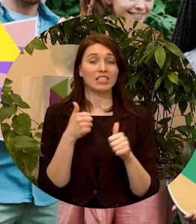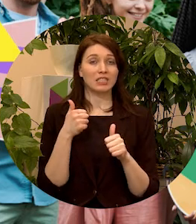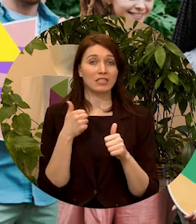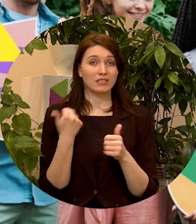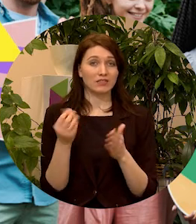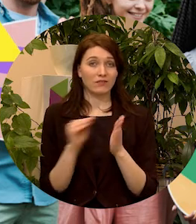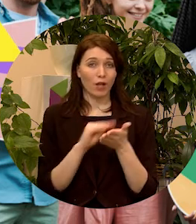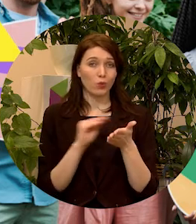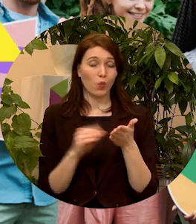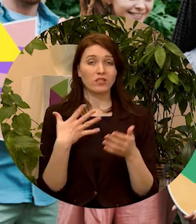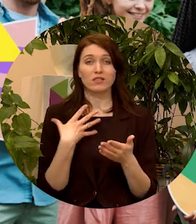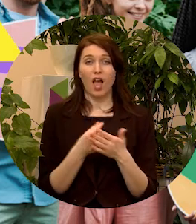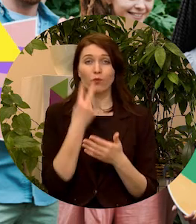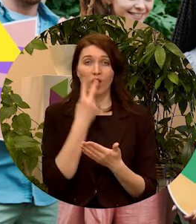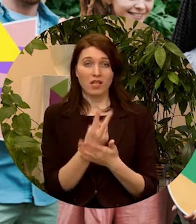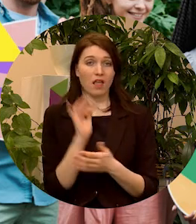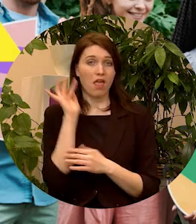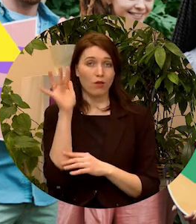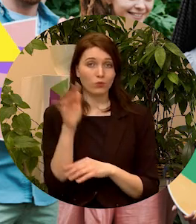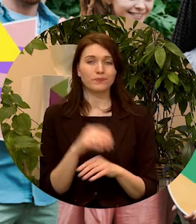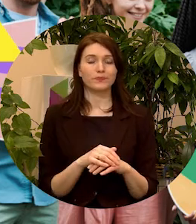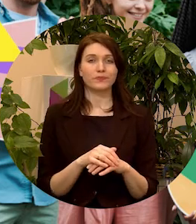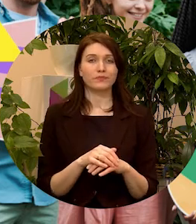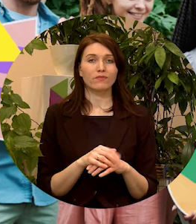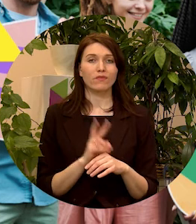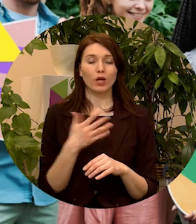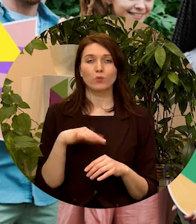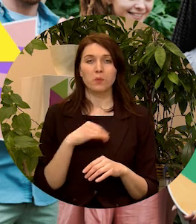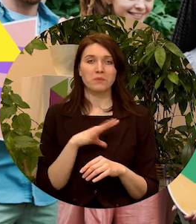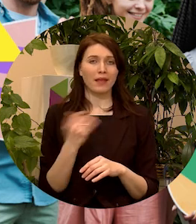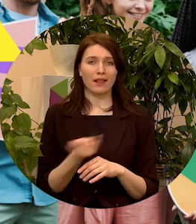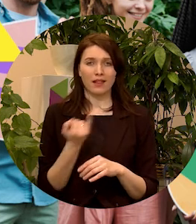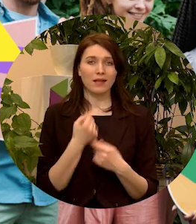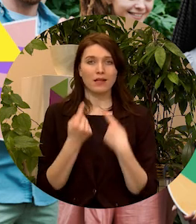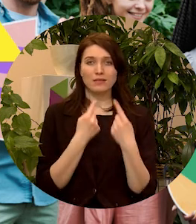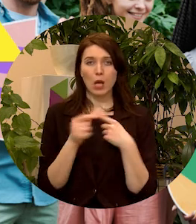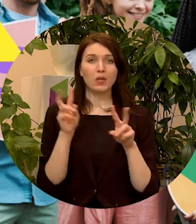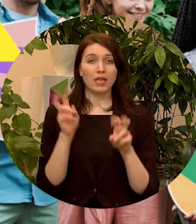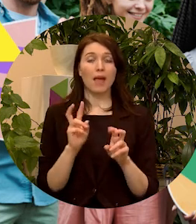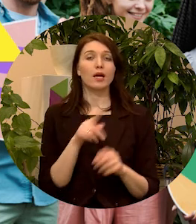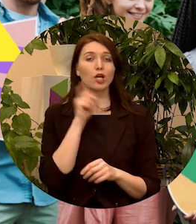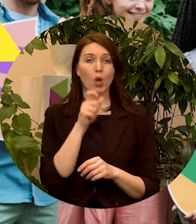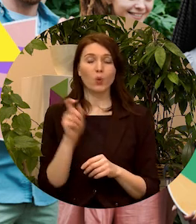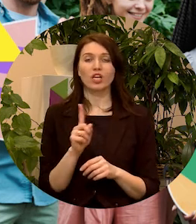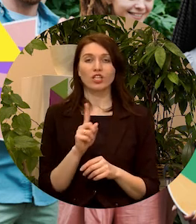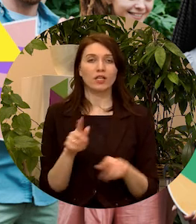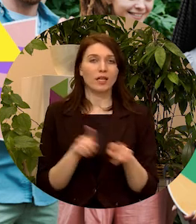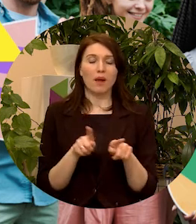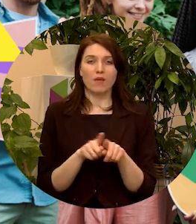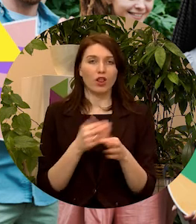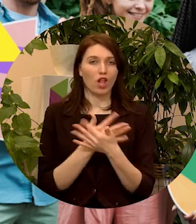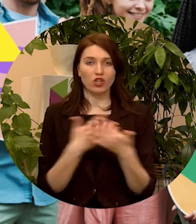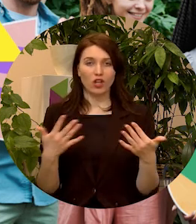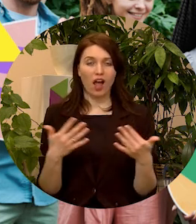vīziju, un tas, kas mums bija tāda interesanta saruna tēma, ir, ka jaunieši ir tikpat dažādi,